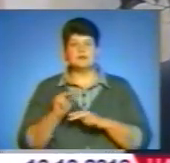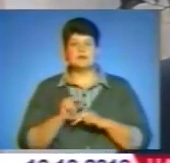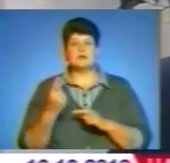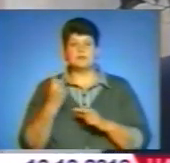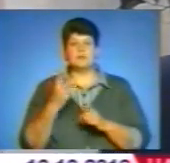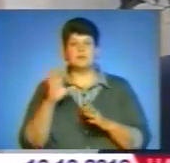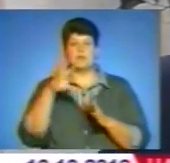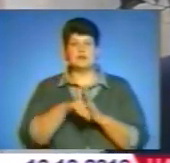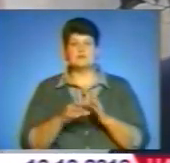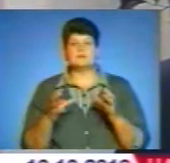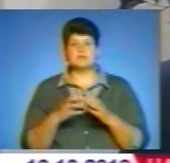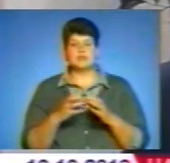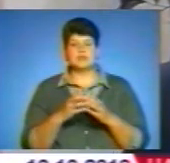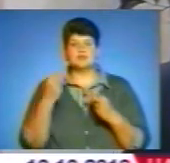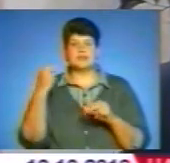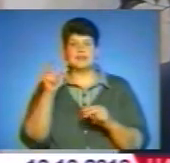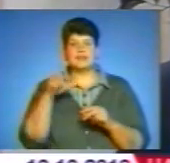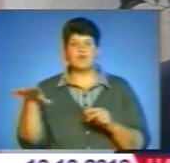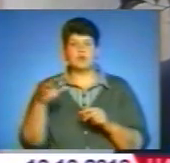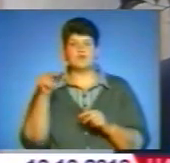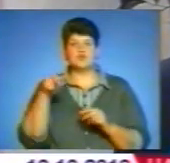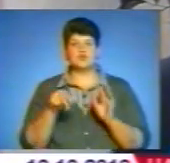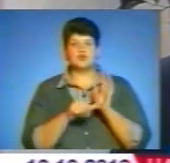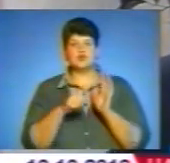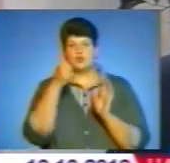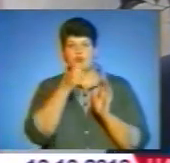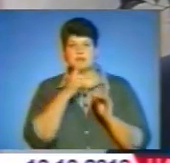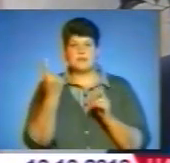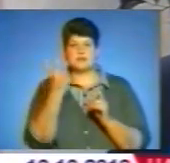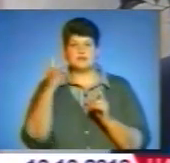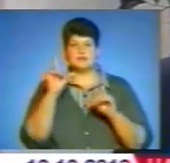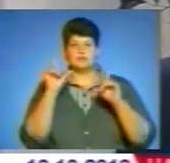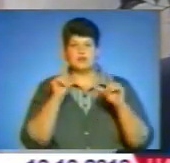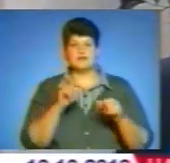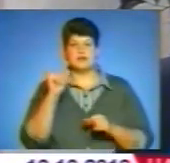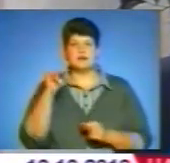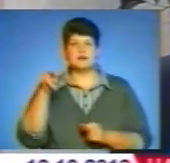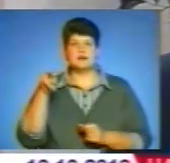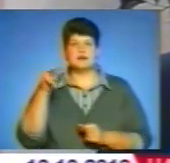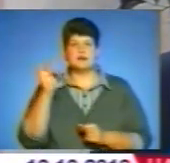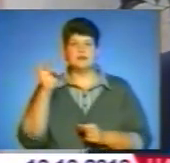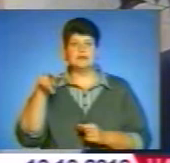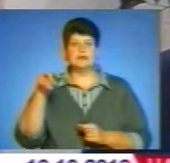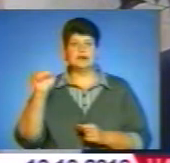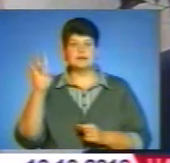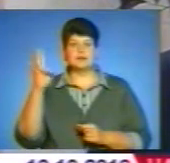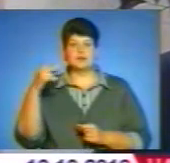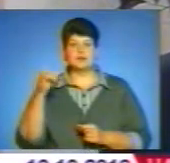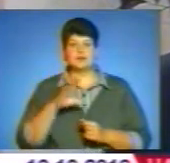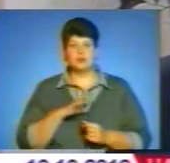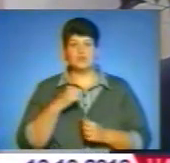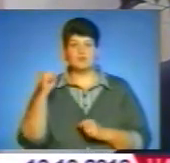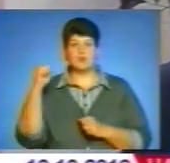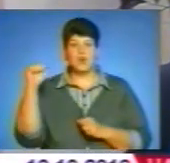Мене почало займатися і потрапив я так в збірну. Перше моє змагання було навіть в чемпіонаті Європи. Я поїхав перший раз в